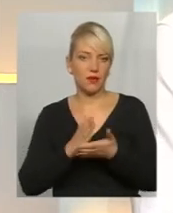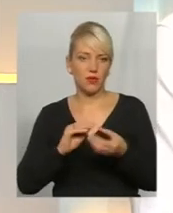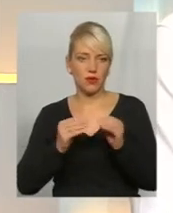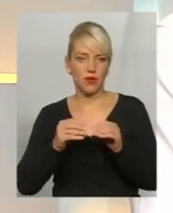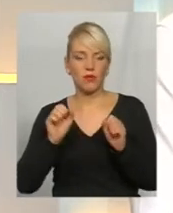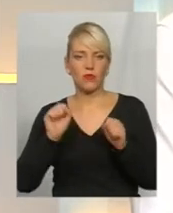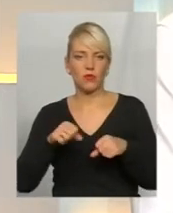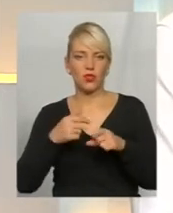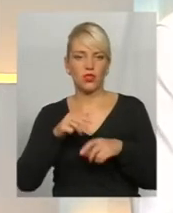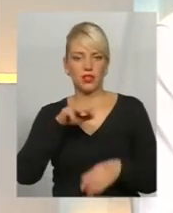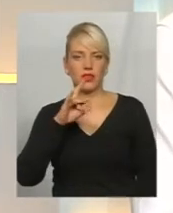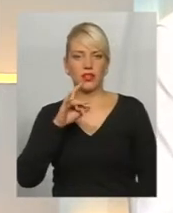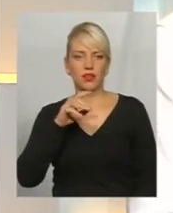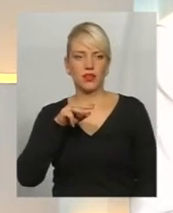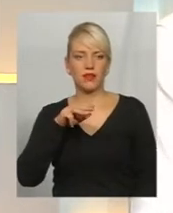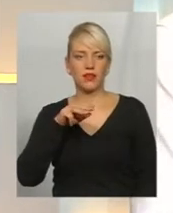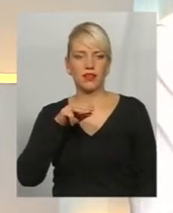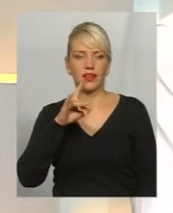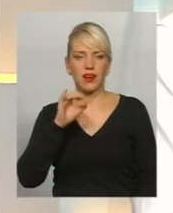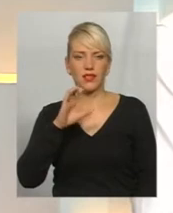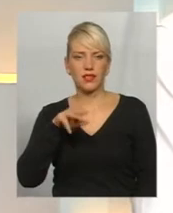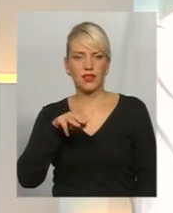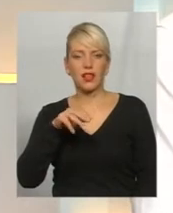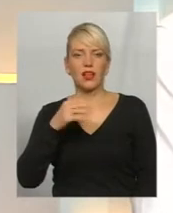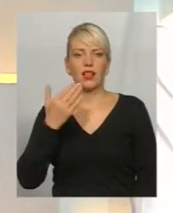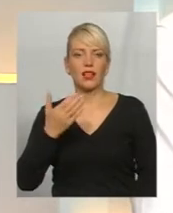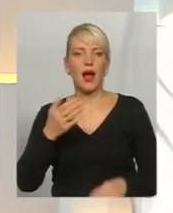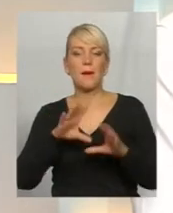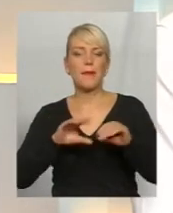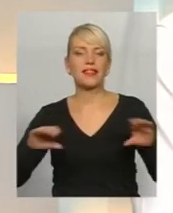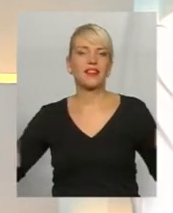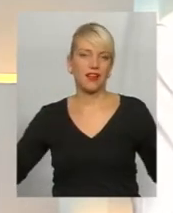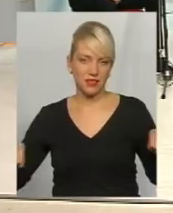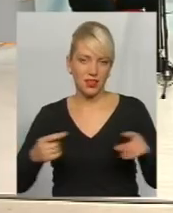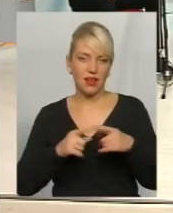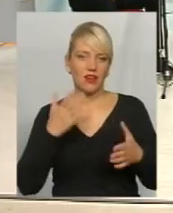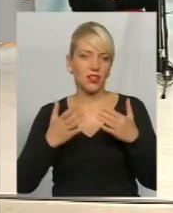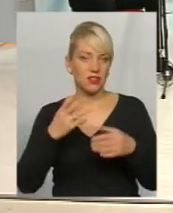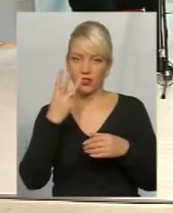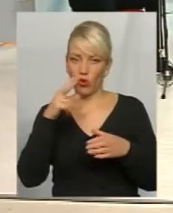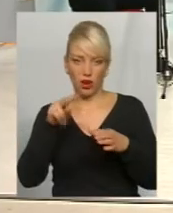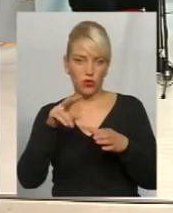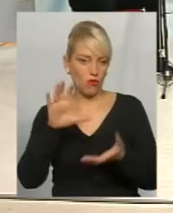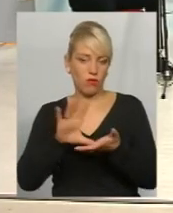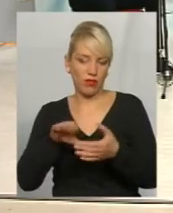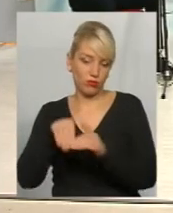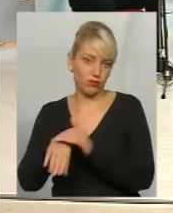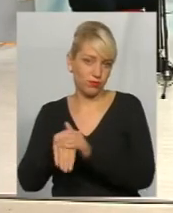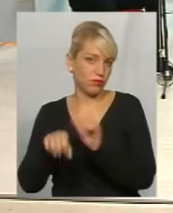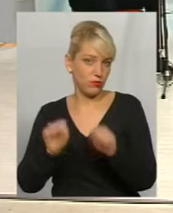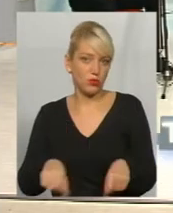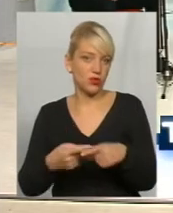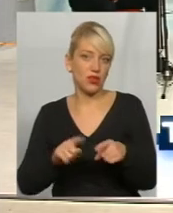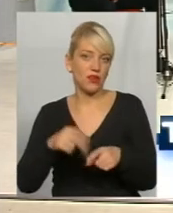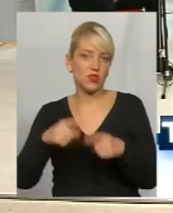можливо матрас. Наш звичний матрас, скляна банка трилітрова. Якщо б ми це робили в якийсь матрас, все одно, які гроші через 2-3